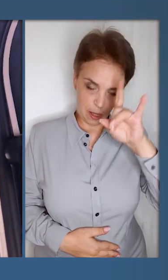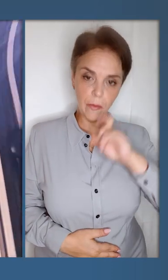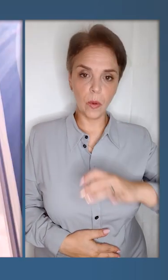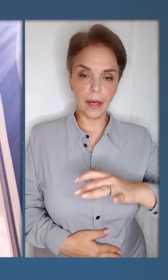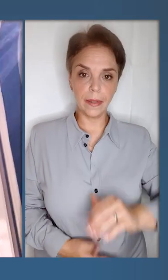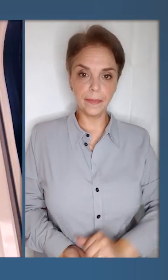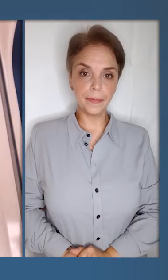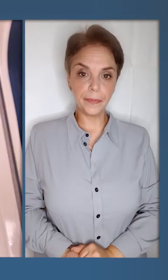дякую. Слава Україні!